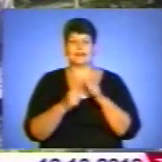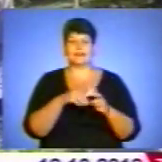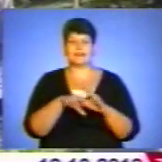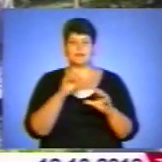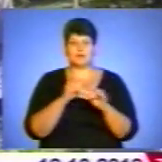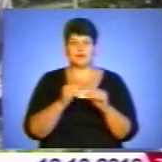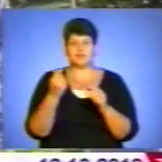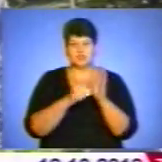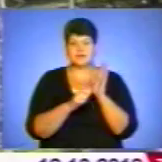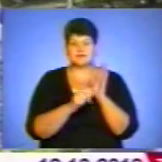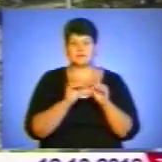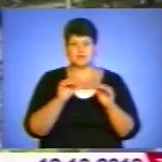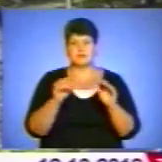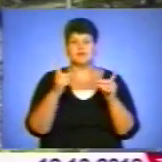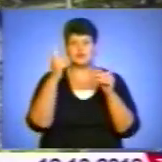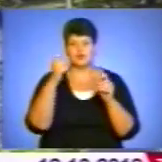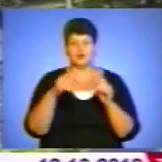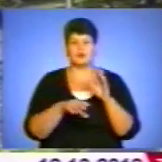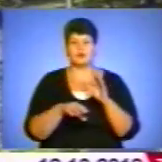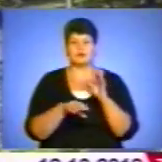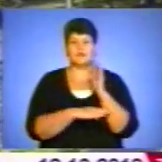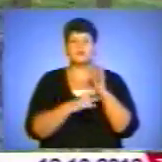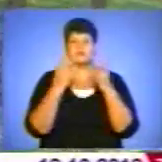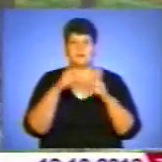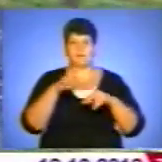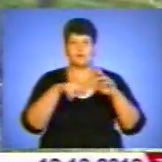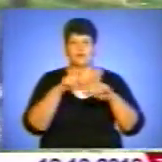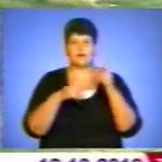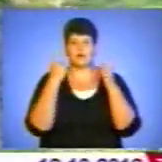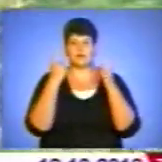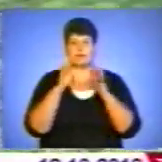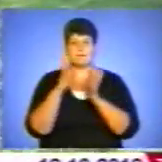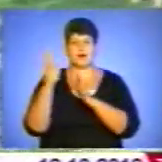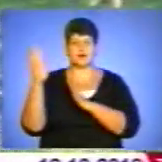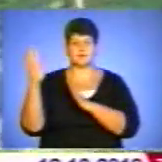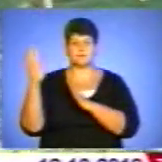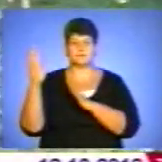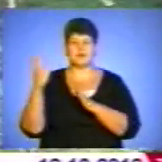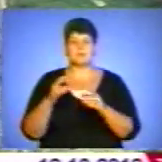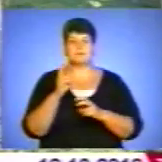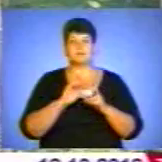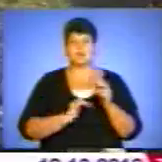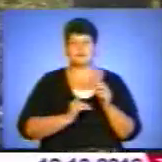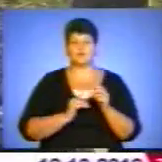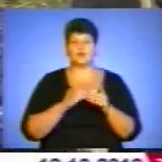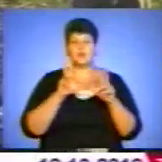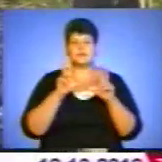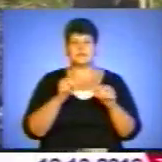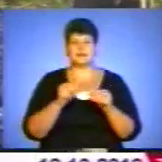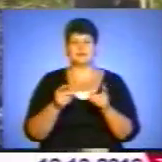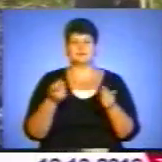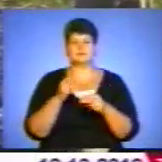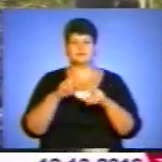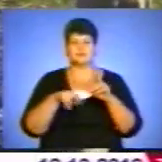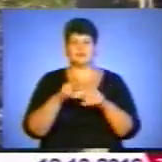висадили по 100 дерев, то ми б ще один збудували парк. На прохання жителів підприємство також обіцяє привести доладу дорогу до парку,